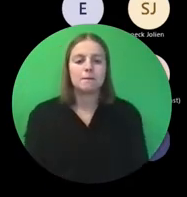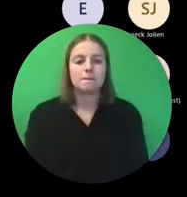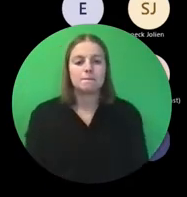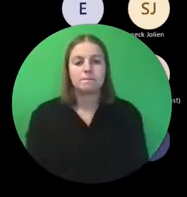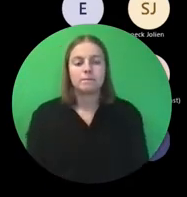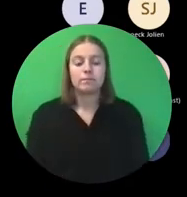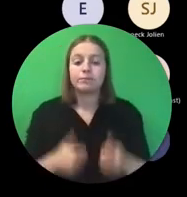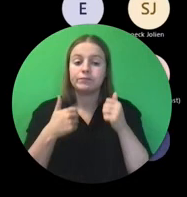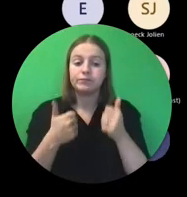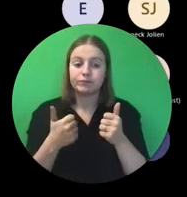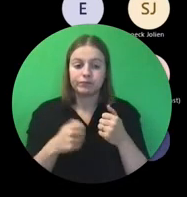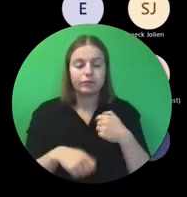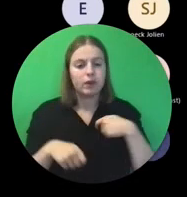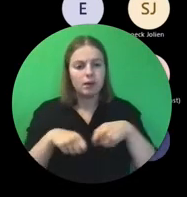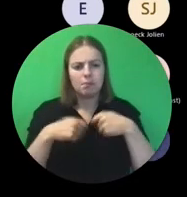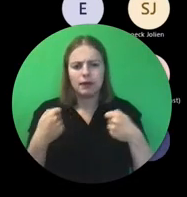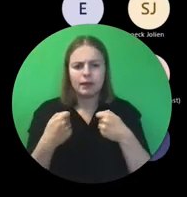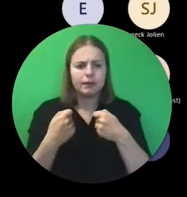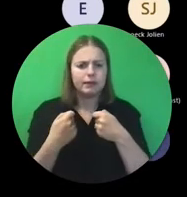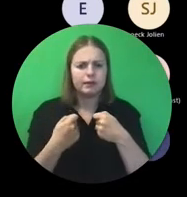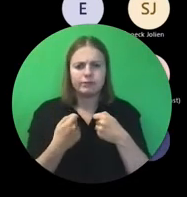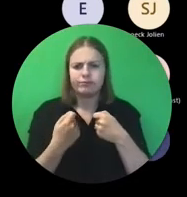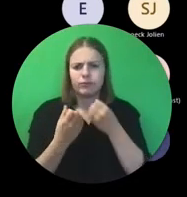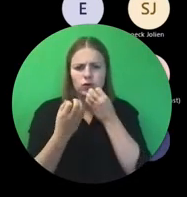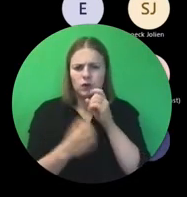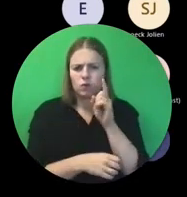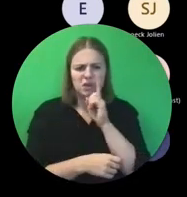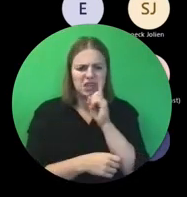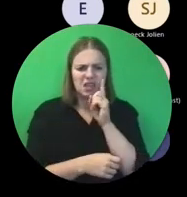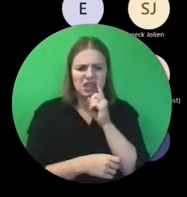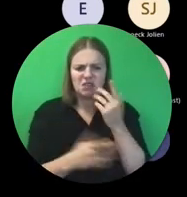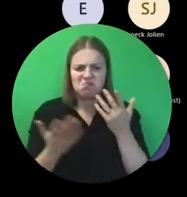Dan begin ik eens met te schetsen wie is wie.